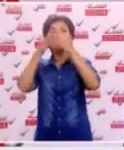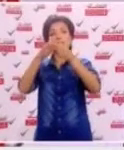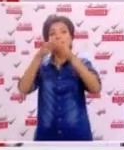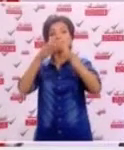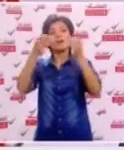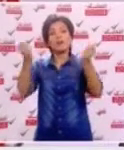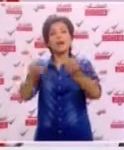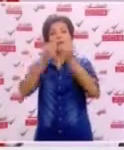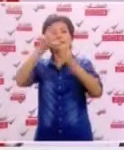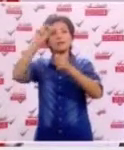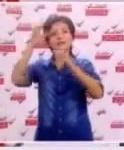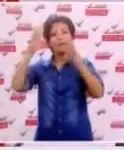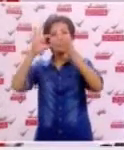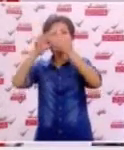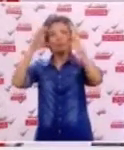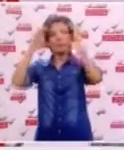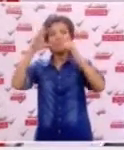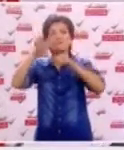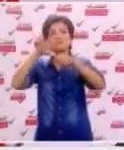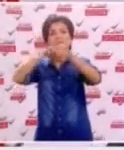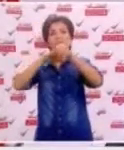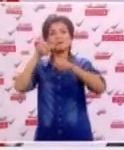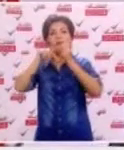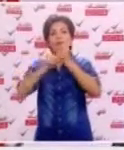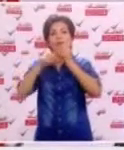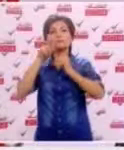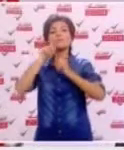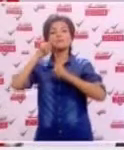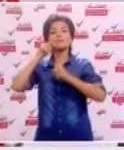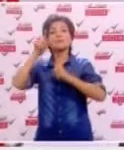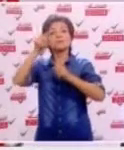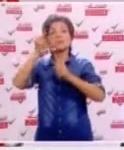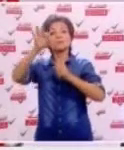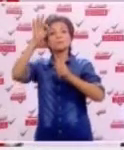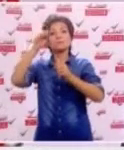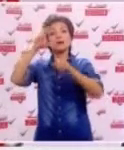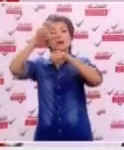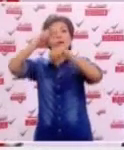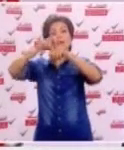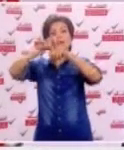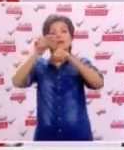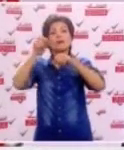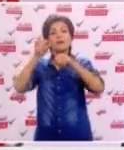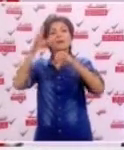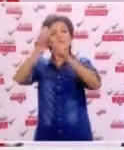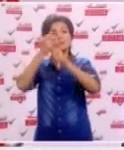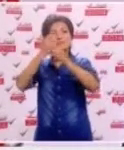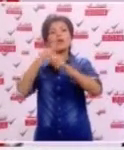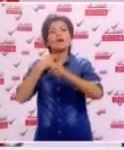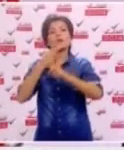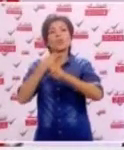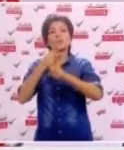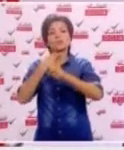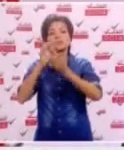بتنشيط السياحة الثقافية بالجهة سيداتي سادتي إن انتخاب قائمة الحزب الجمهوري هي ضمان لعدم ضياع